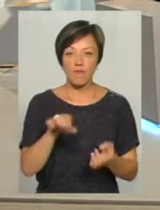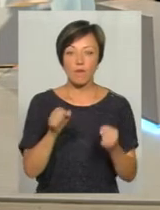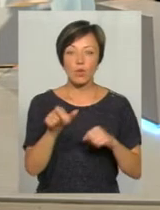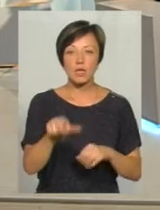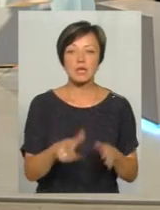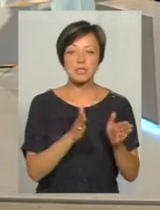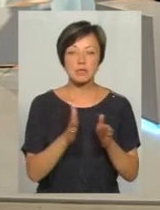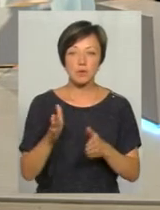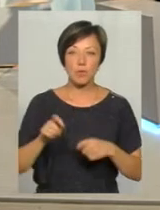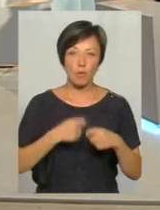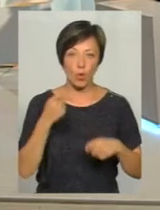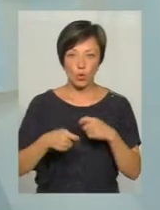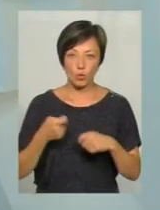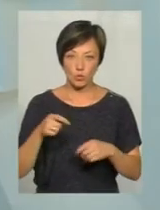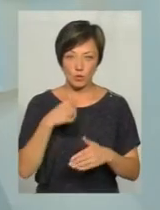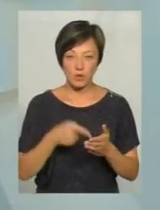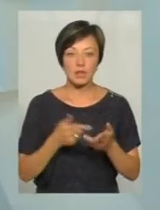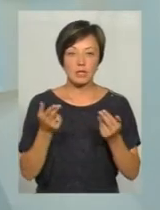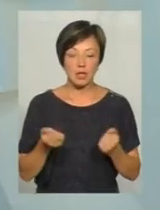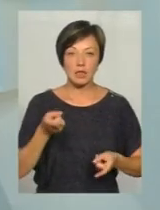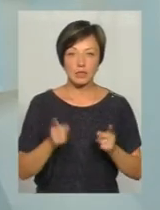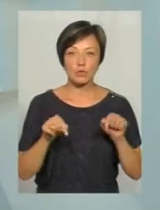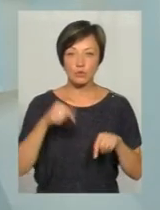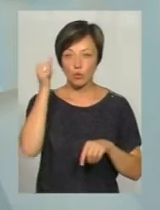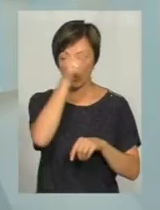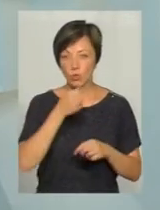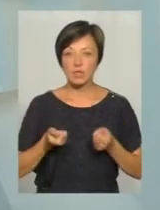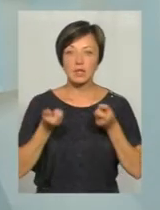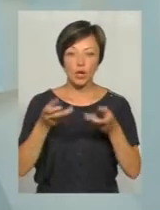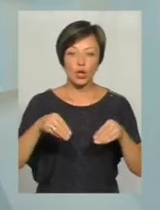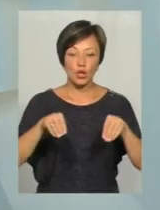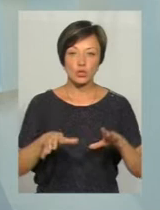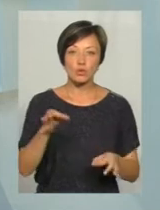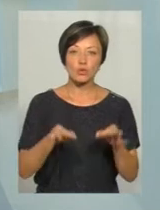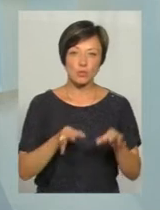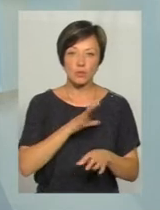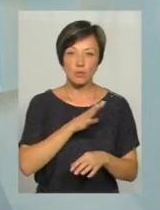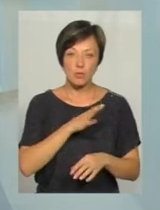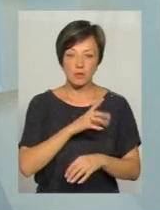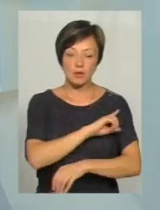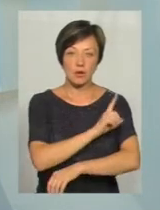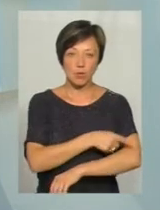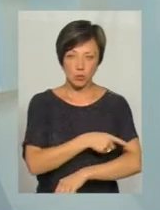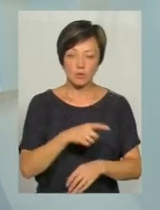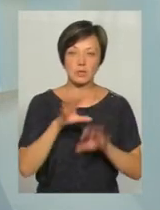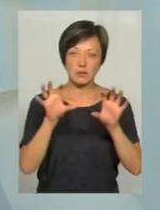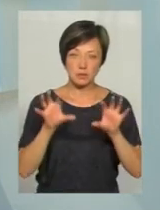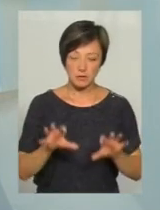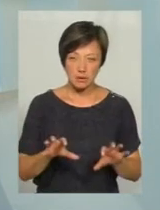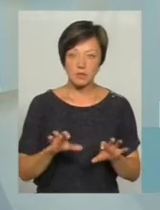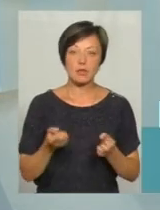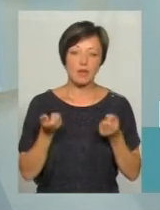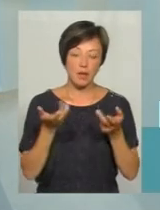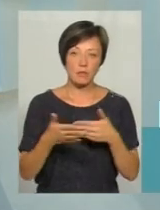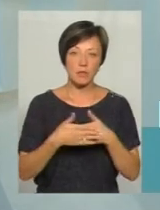систематично порушував? Так, дійсно, в цьому році у нас є вже декілька рішень суду, які набрали законної сили. Декілька, так, на один декілька,